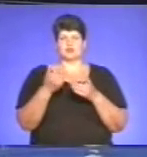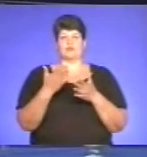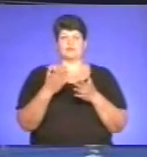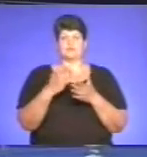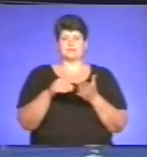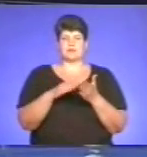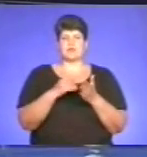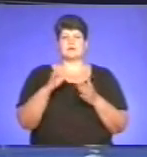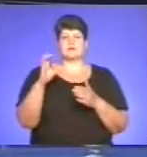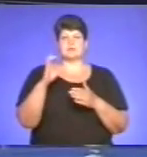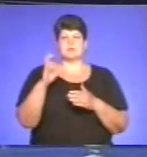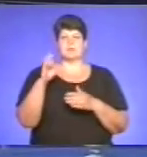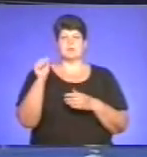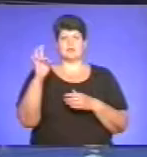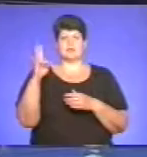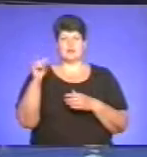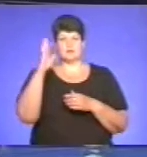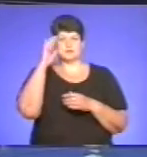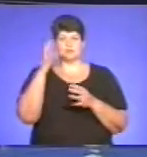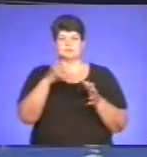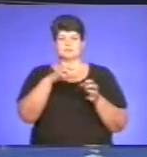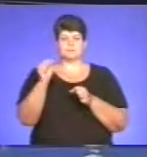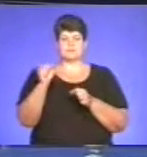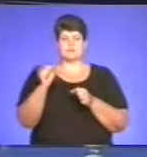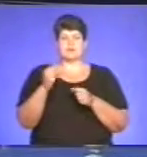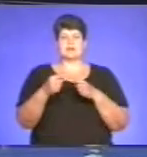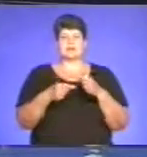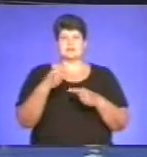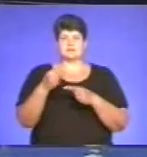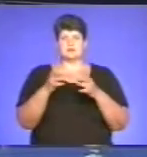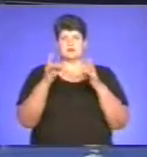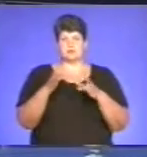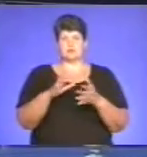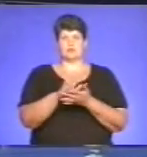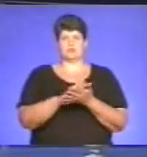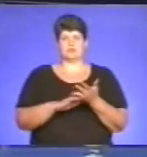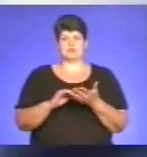проспекті Степана Бандери. Роботи з ліквідацією наслідків негоди в області тривають.